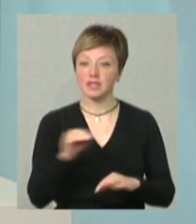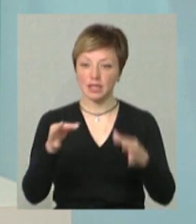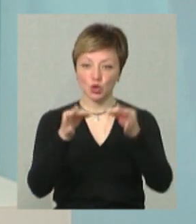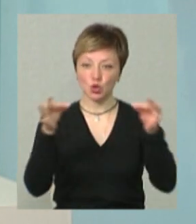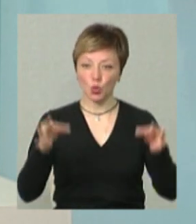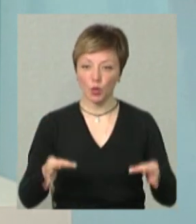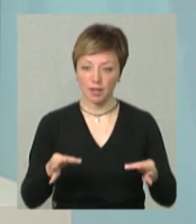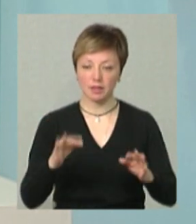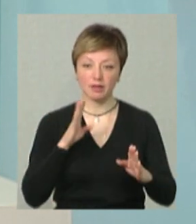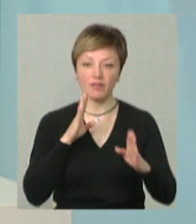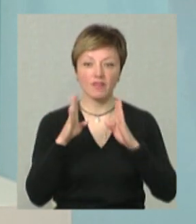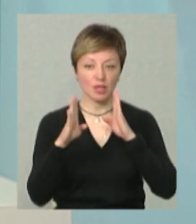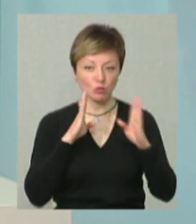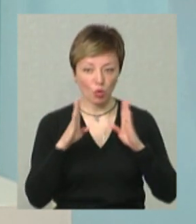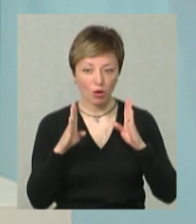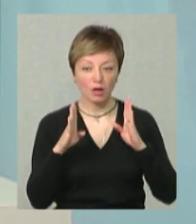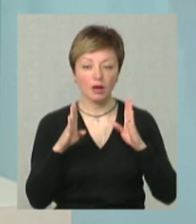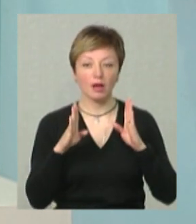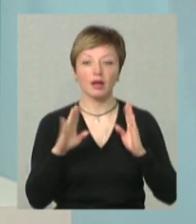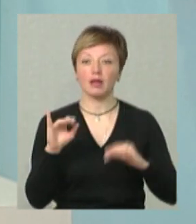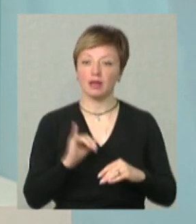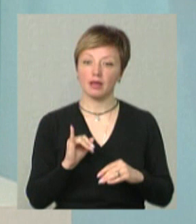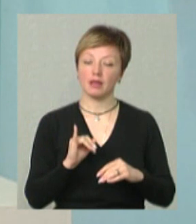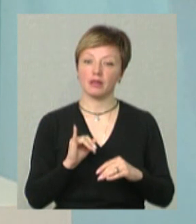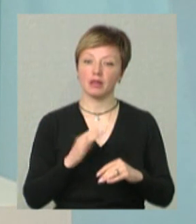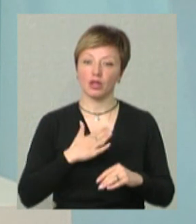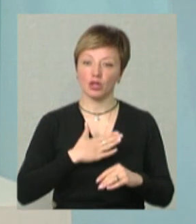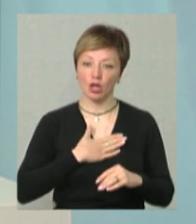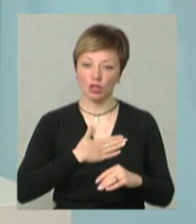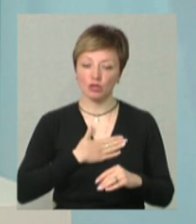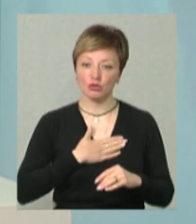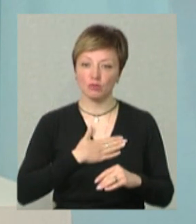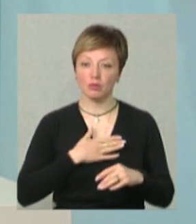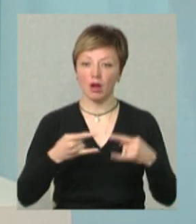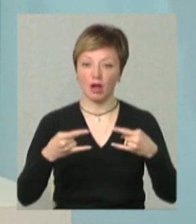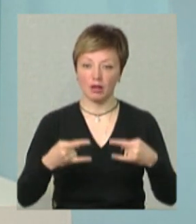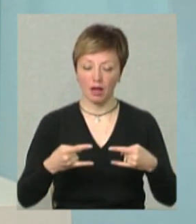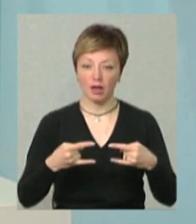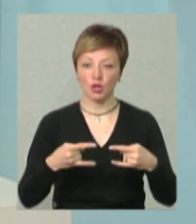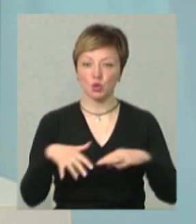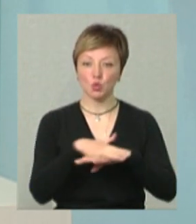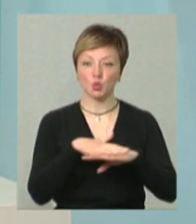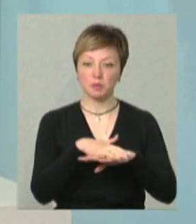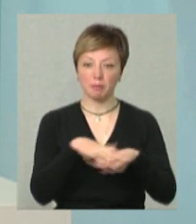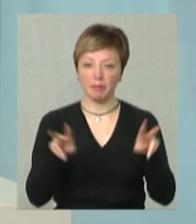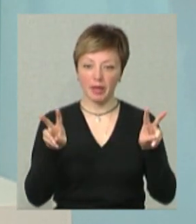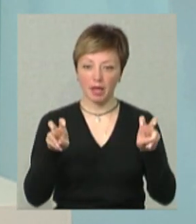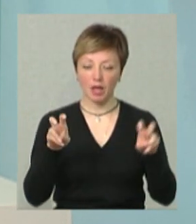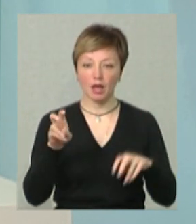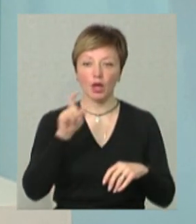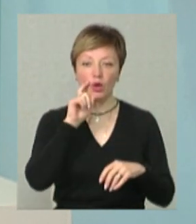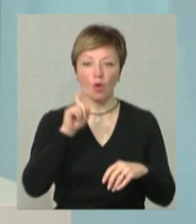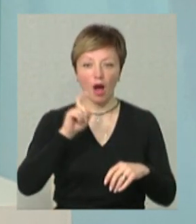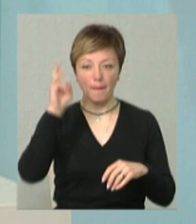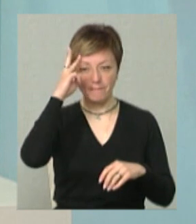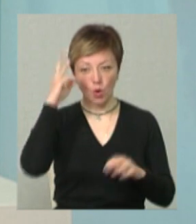сторінці у мережі Facebook та на каналі «Суспільне» ЮА Поділля